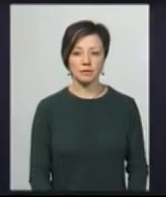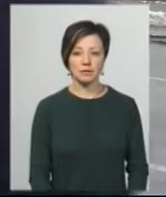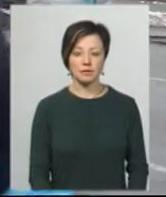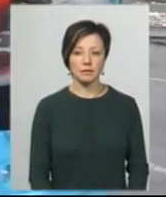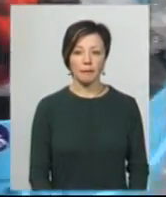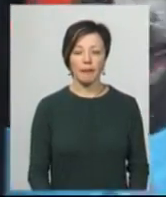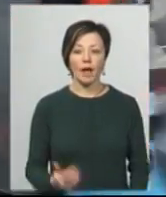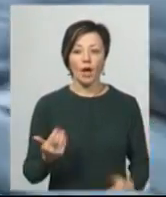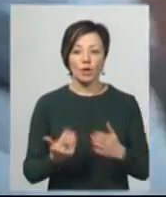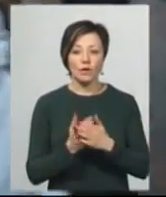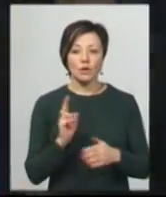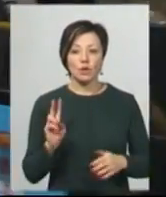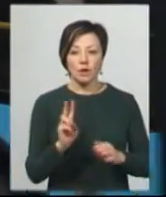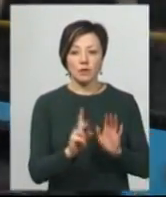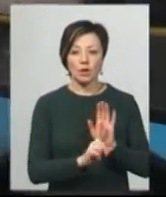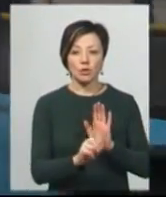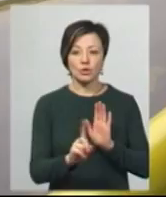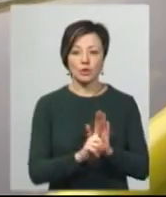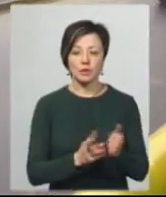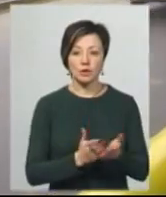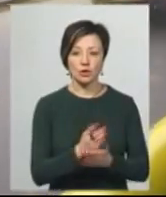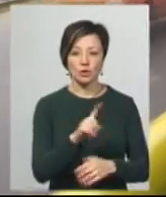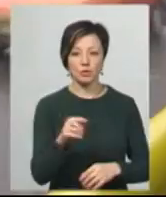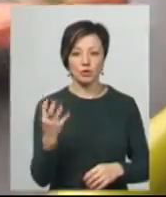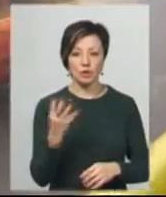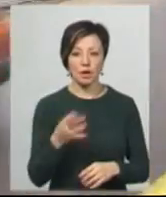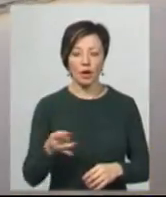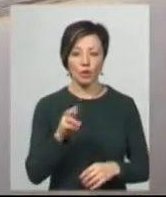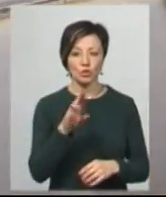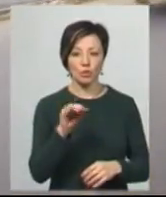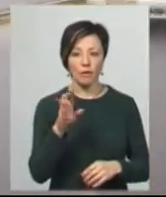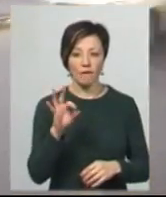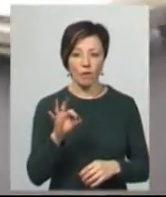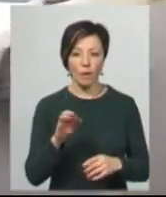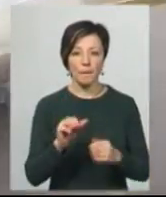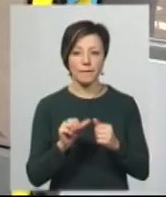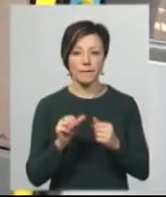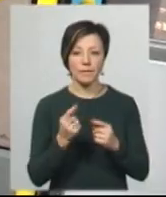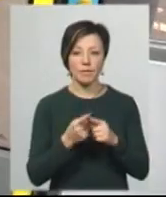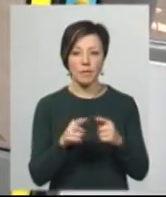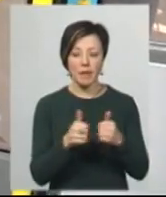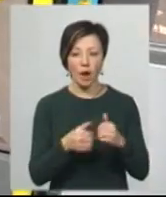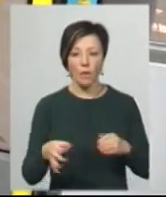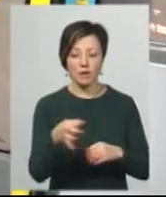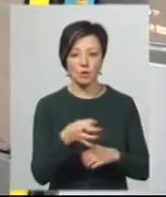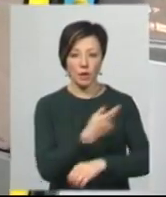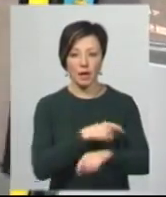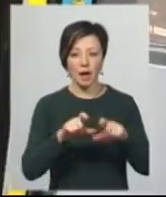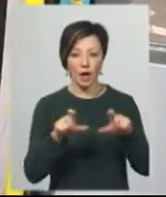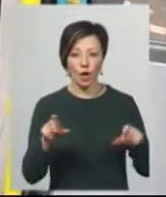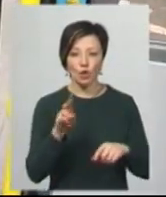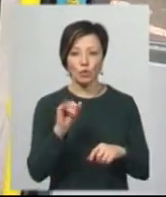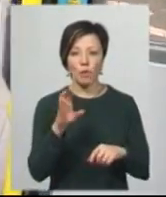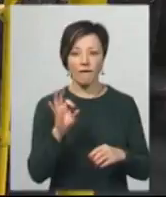Нові тролейбуси курсують за маршрутом під номером 4 через мікрорайон Дубове повз обласну лікарню. На зупинці ринок Дубове зайшов